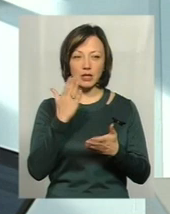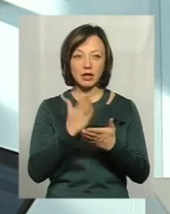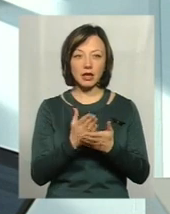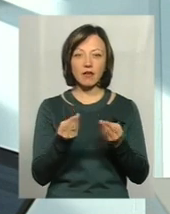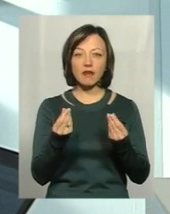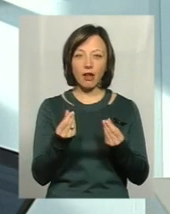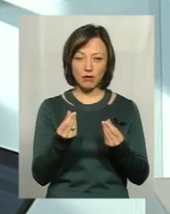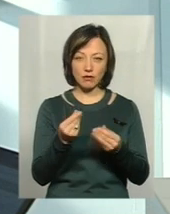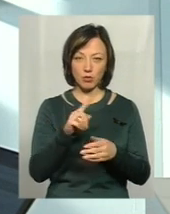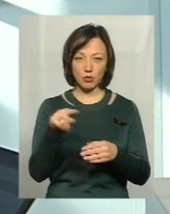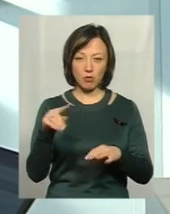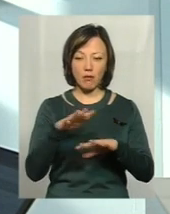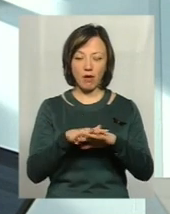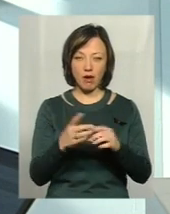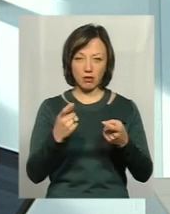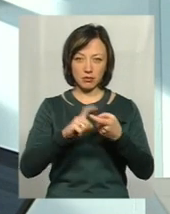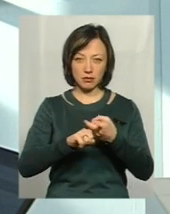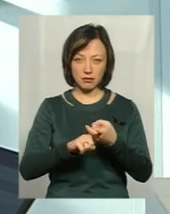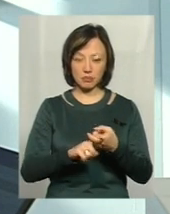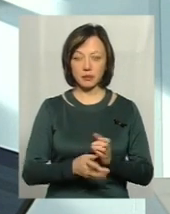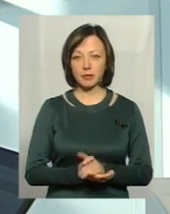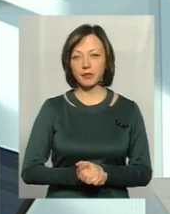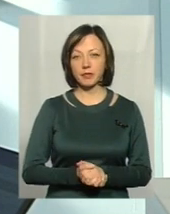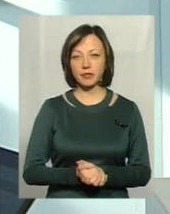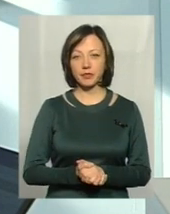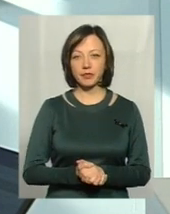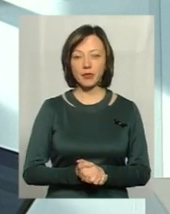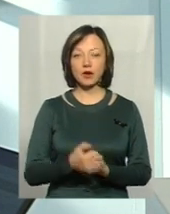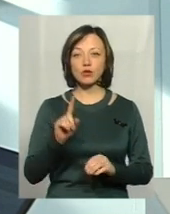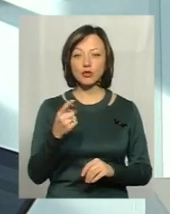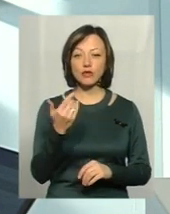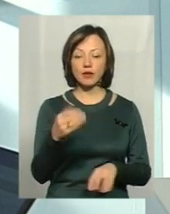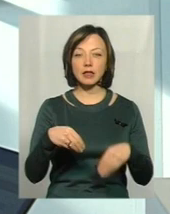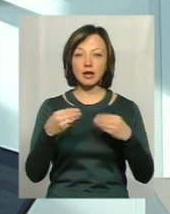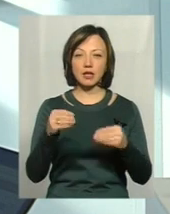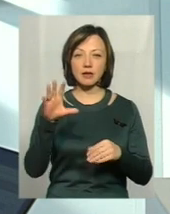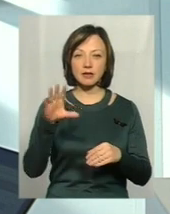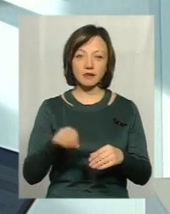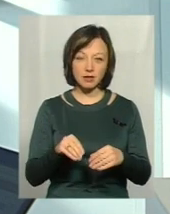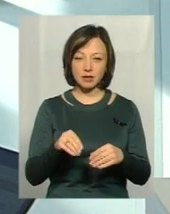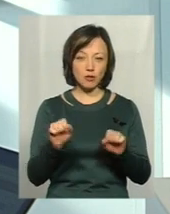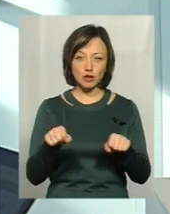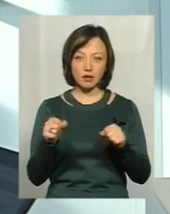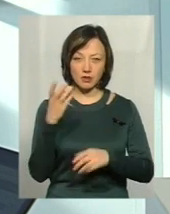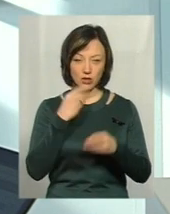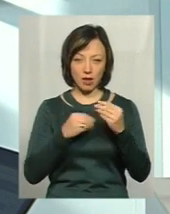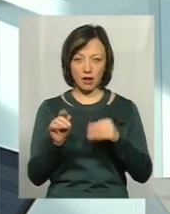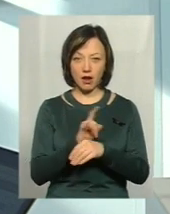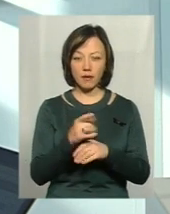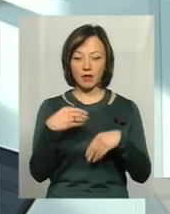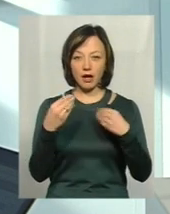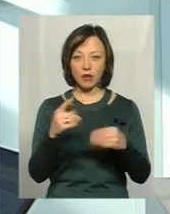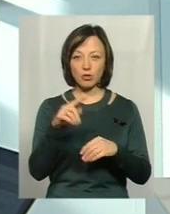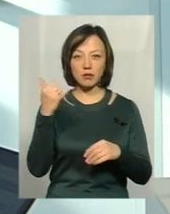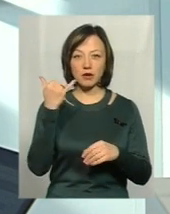фінансовим номером, тобто який прив'язаний до вашої банківської картки, тому що ви даєте всі карти в руки шахраям, оскільки ви даєте